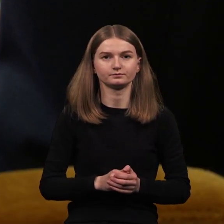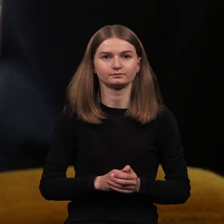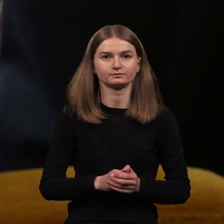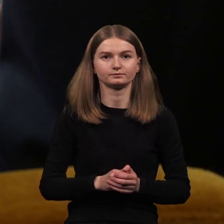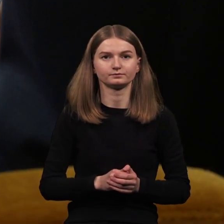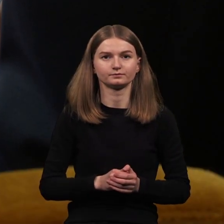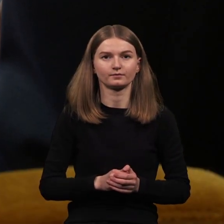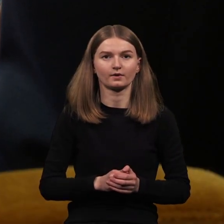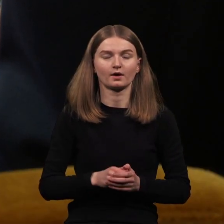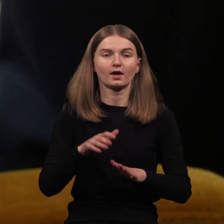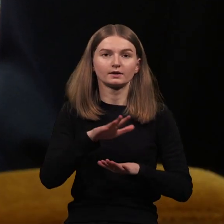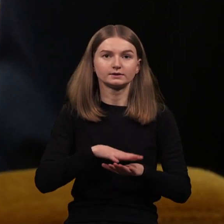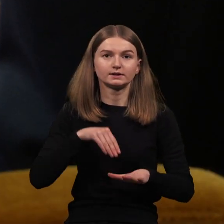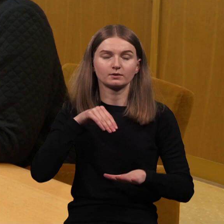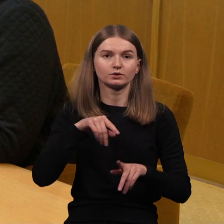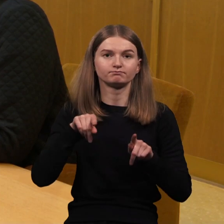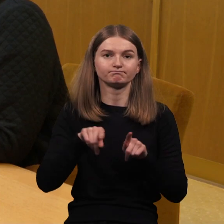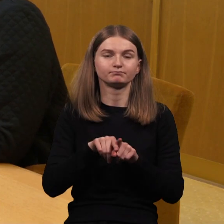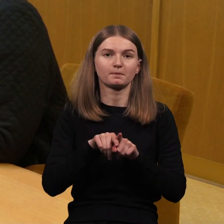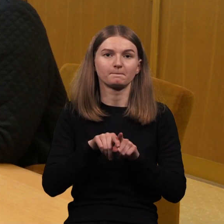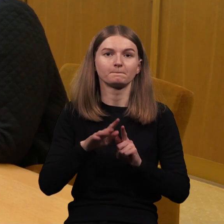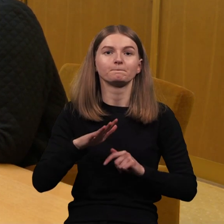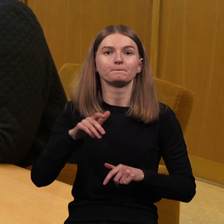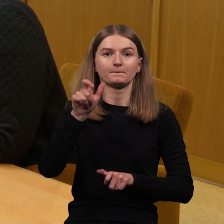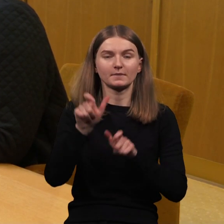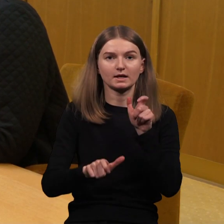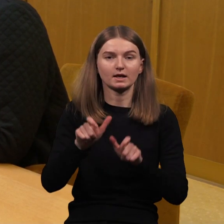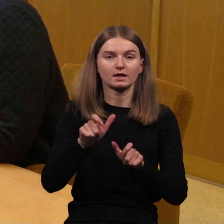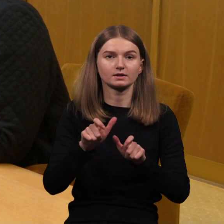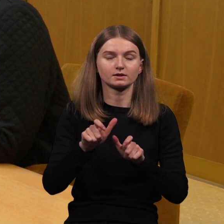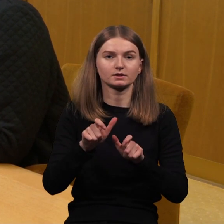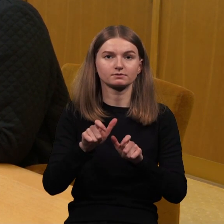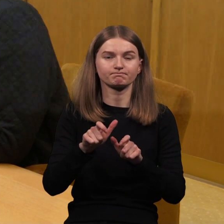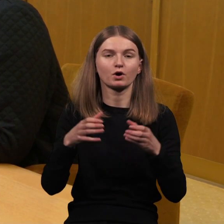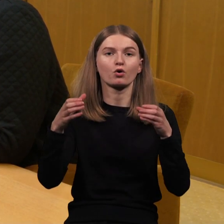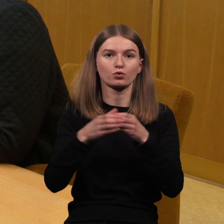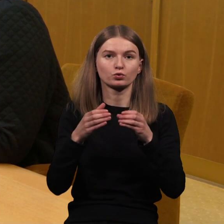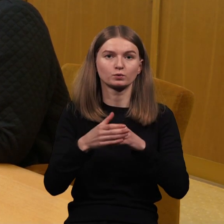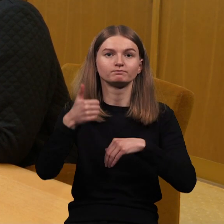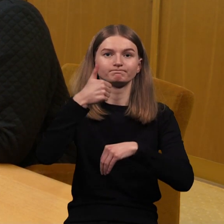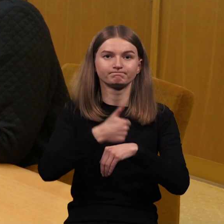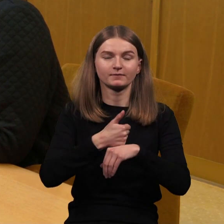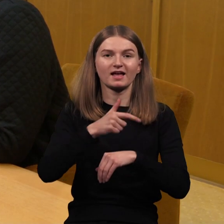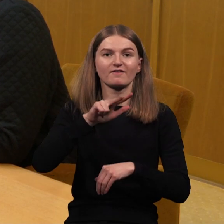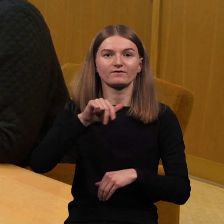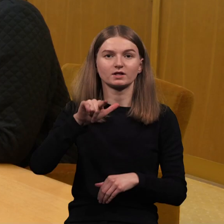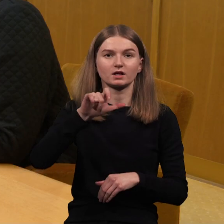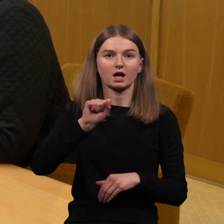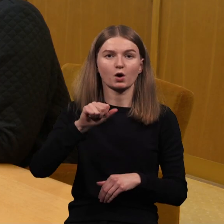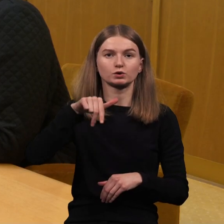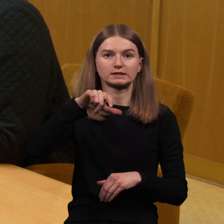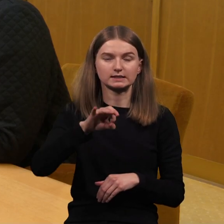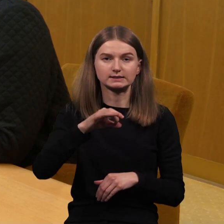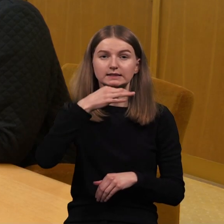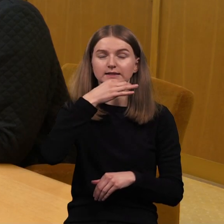pilietinio dalyvavimo ir bendruomeniškumo skatinimo grupės pirmininkas Kestutis Vilkauskas atkreipia dėmesį į pilietinės